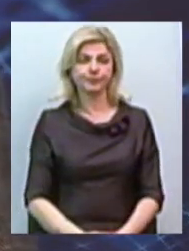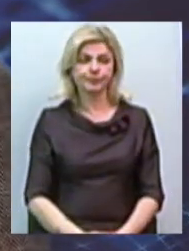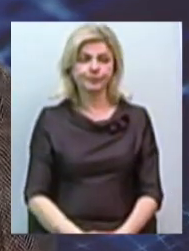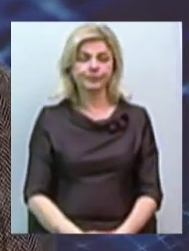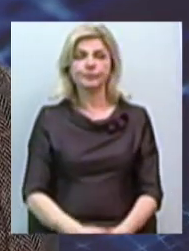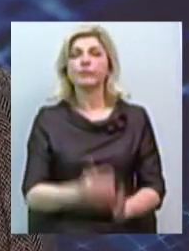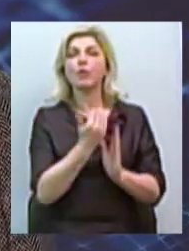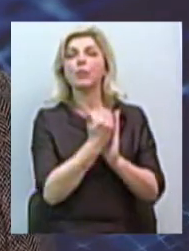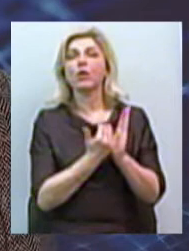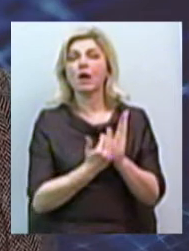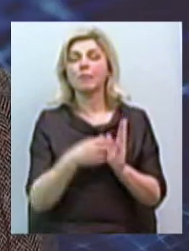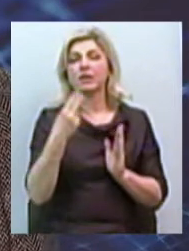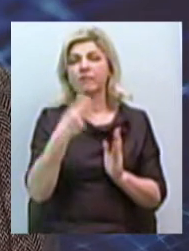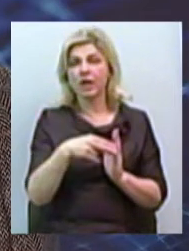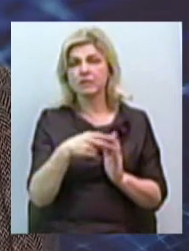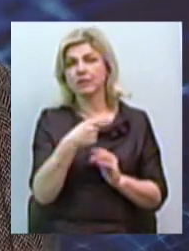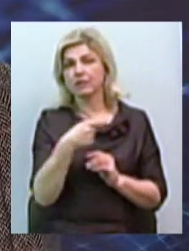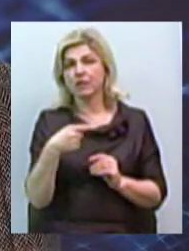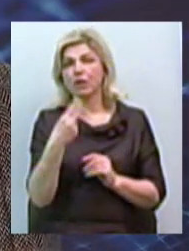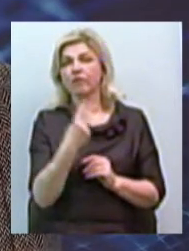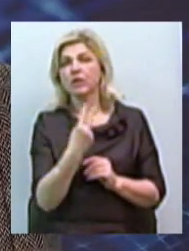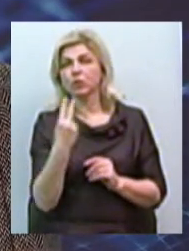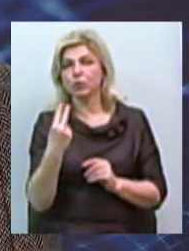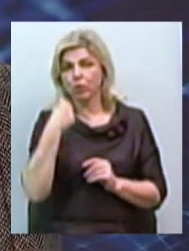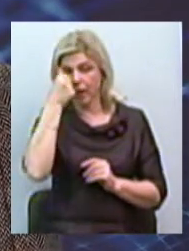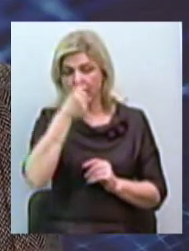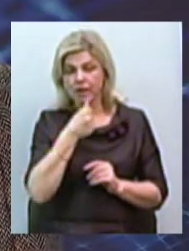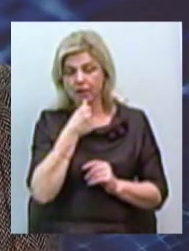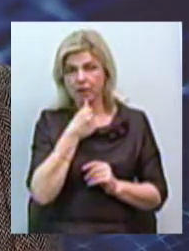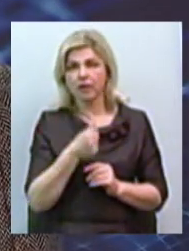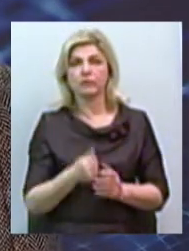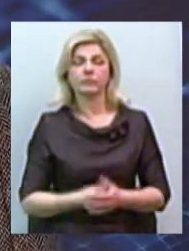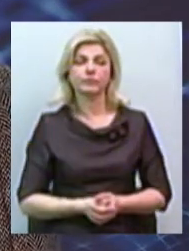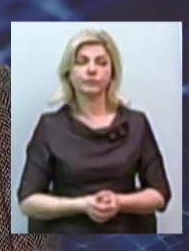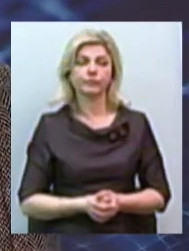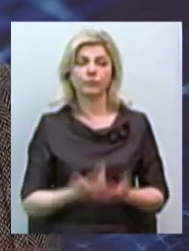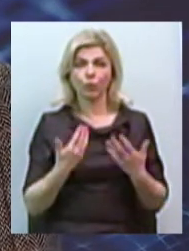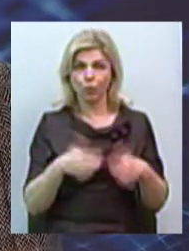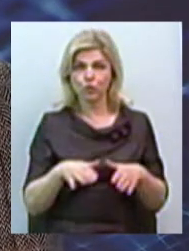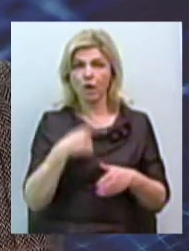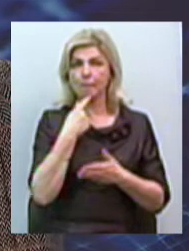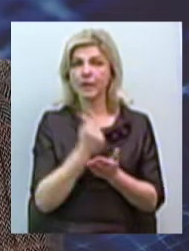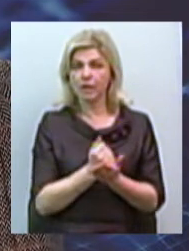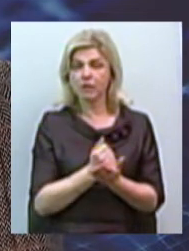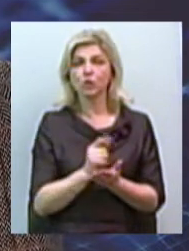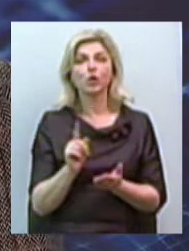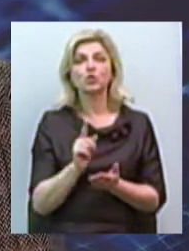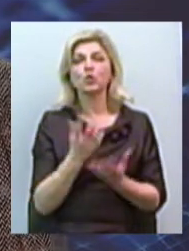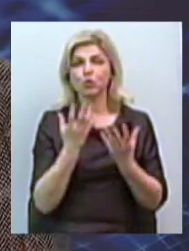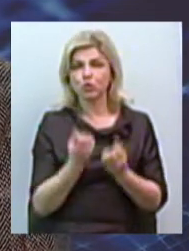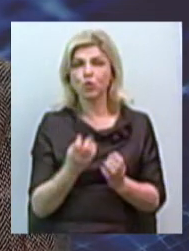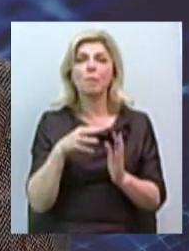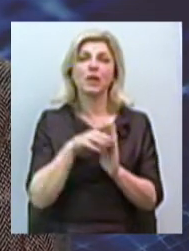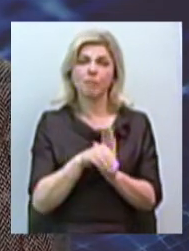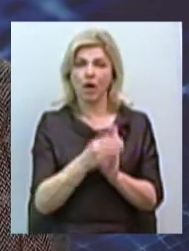2020-2022 рік уже принята. Что в ней еще передбачено,